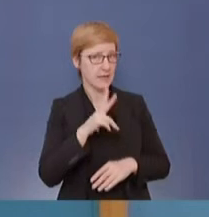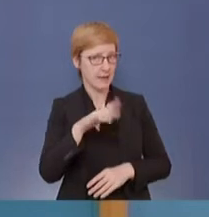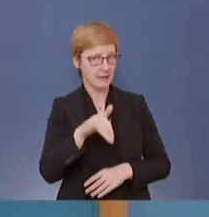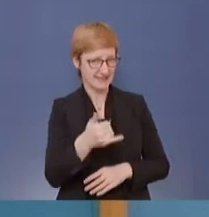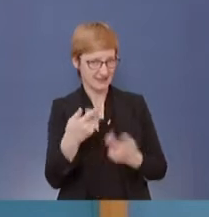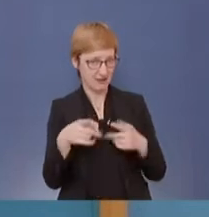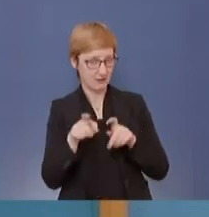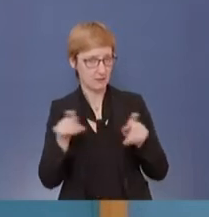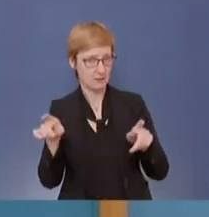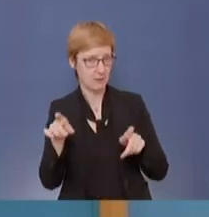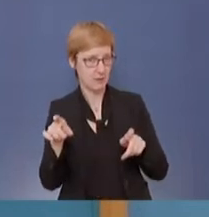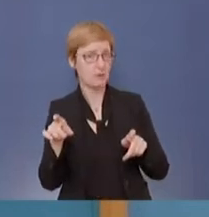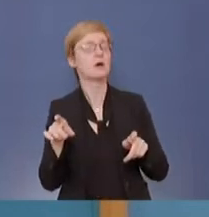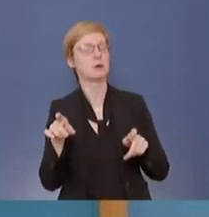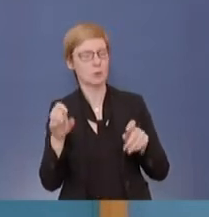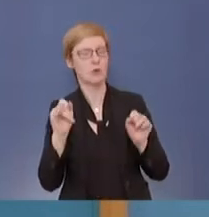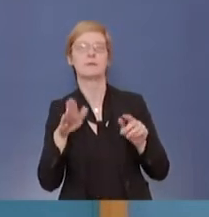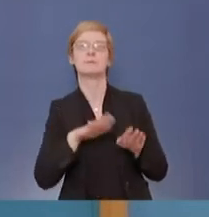anderen Thema.